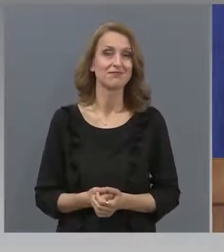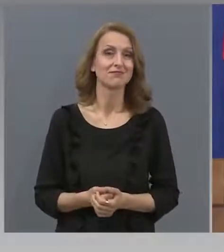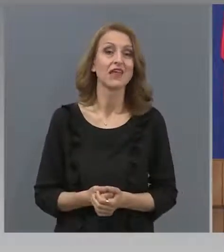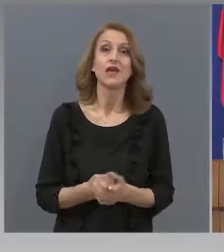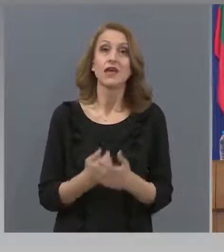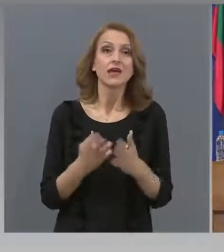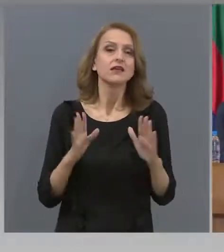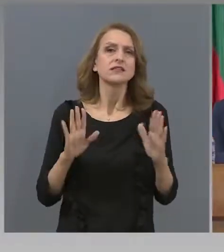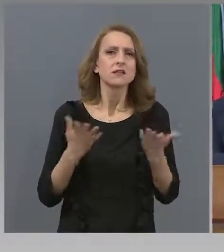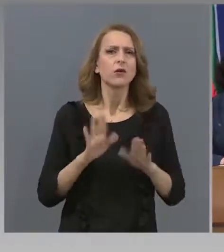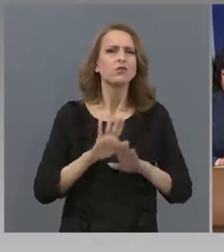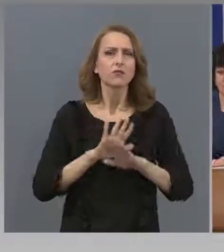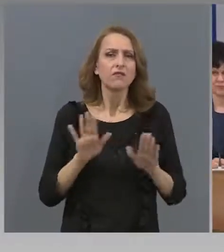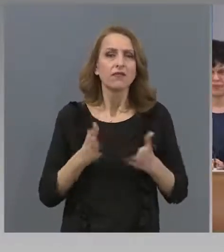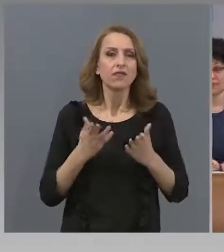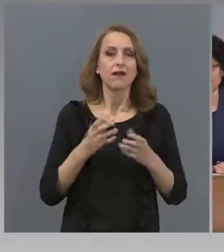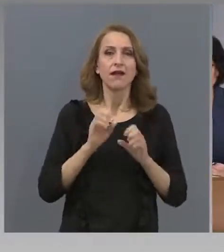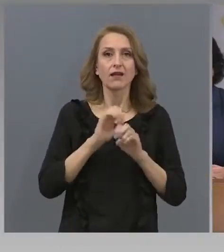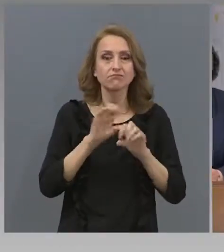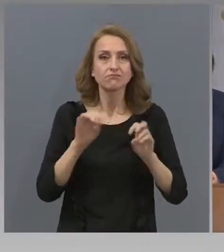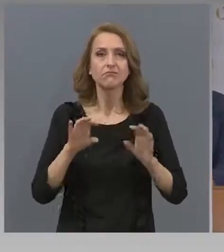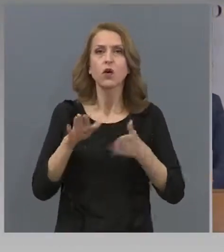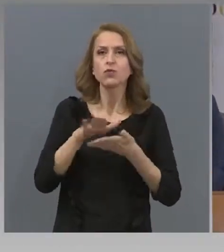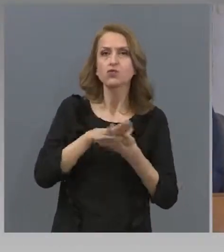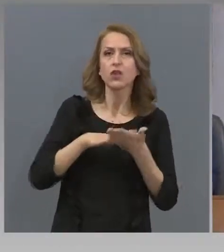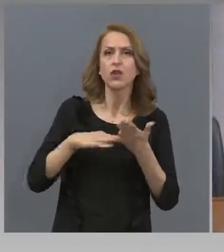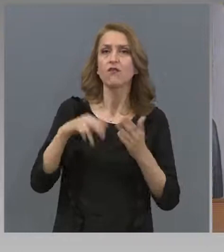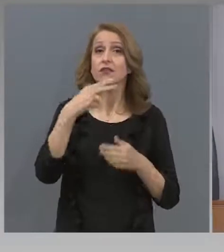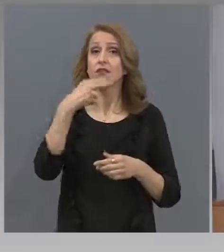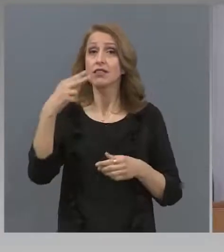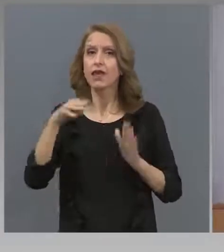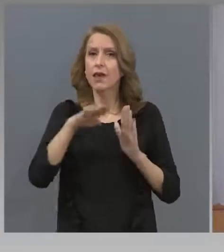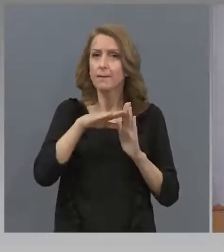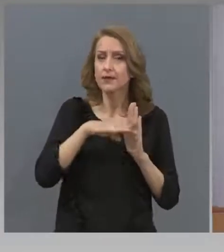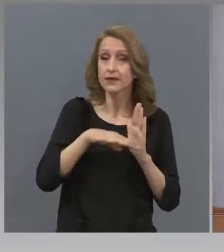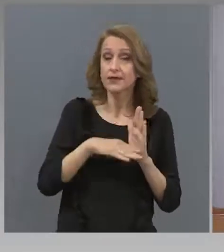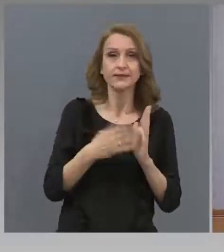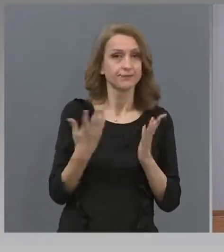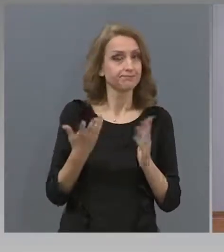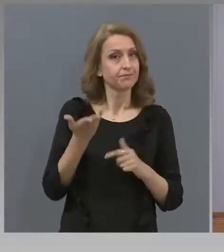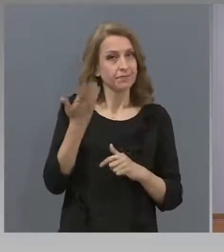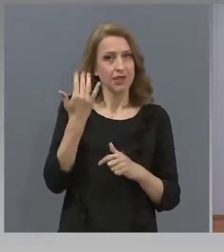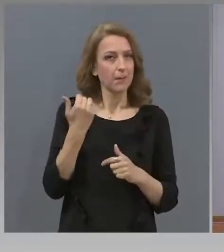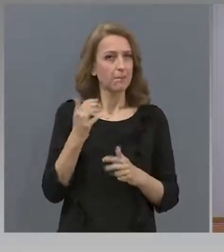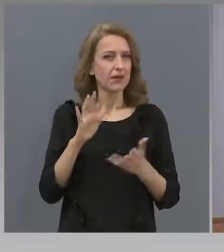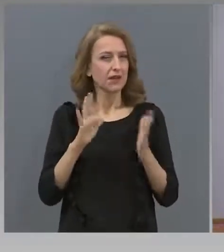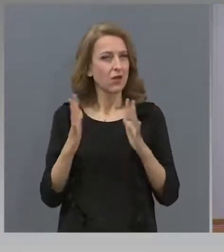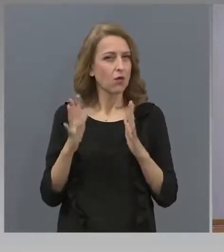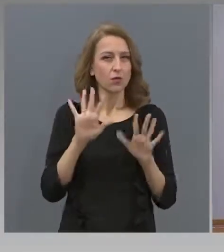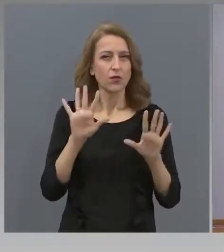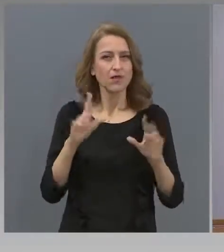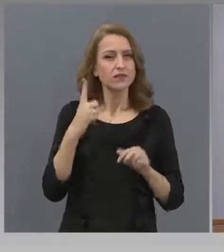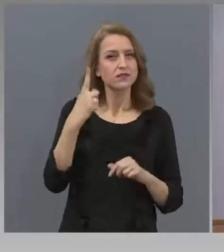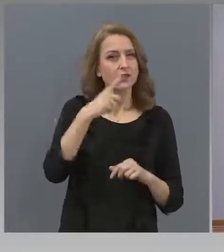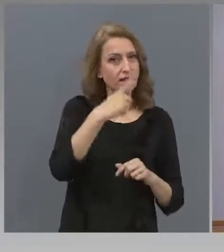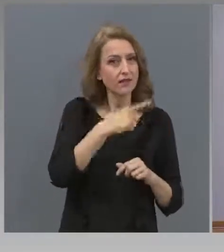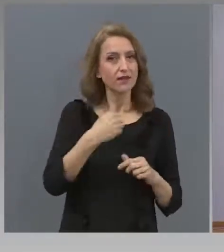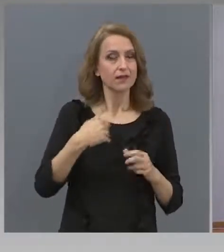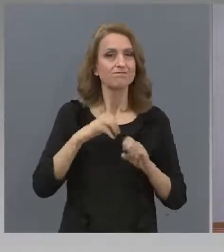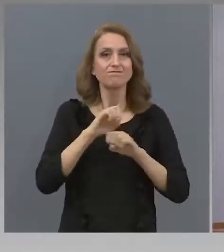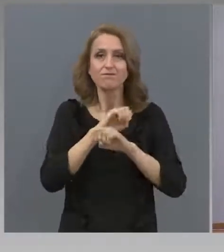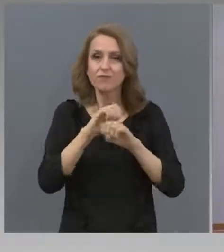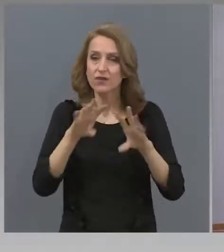Започвам веднага по основните теми. Преди близо 10 дни анонсирахме